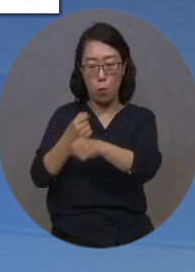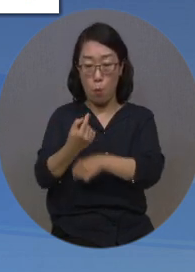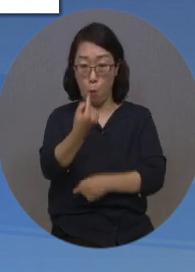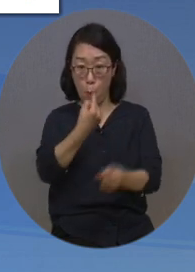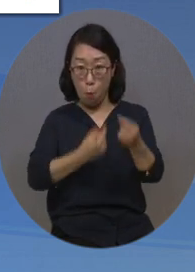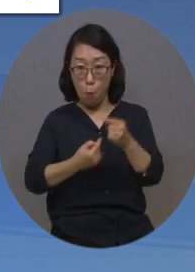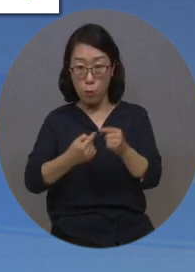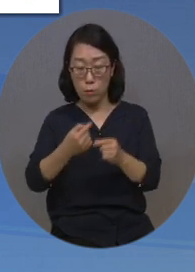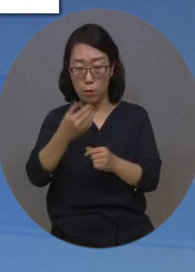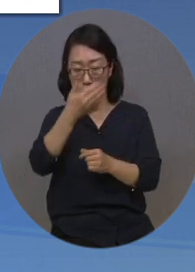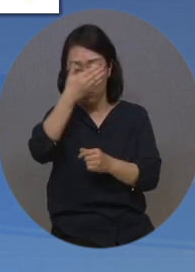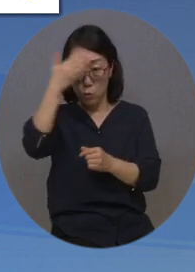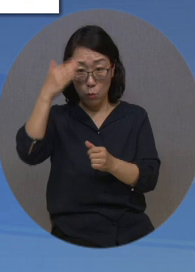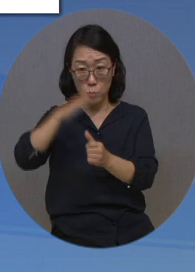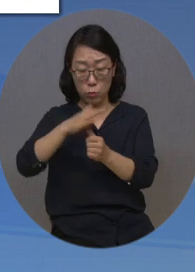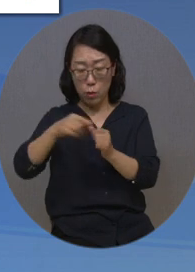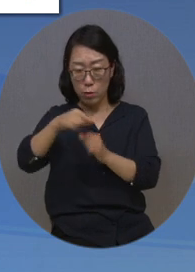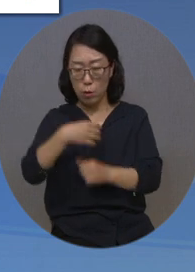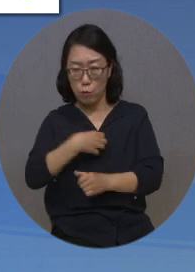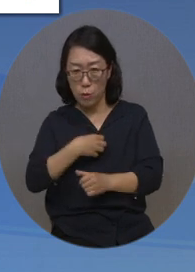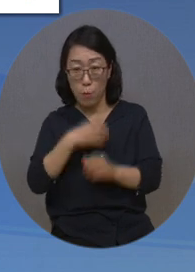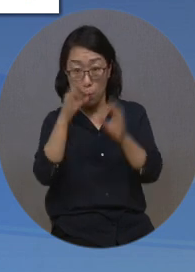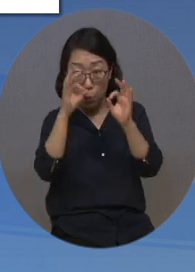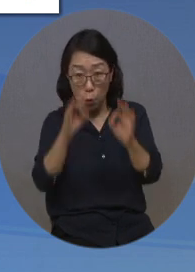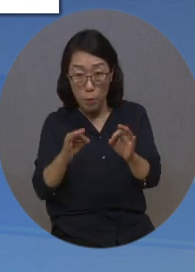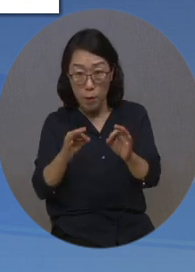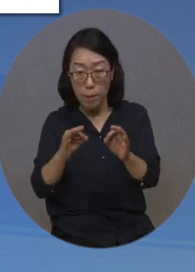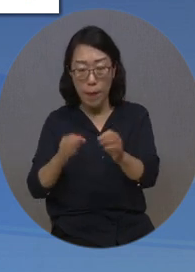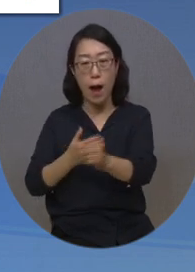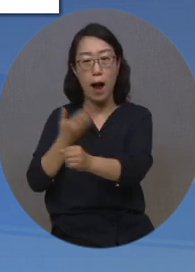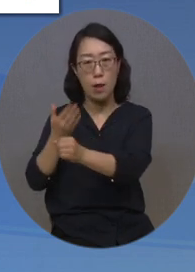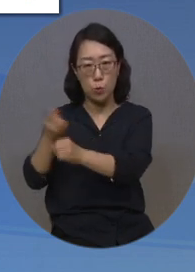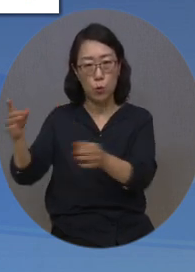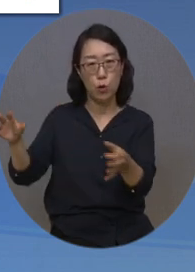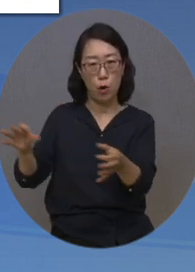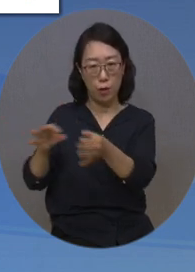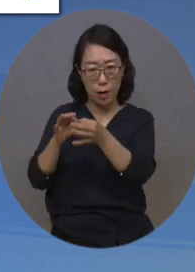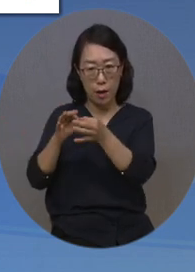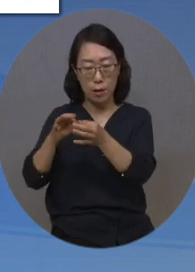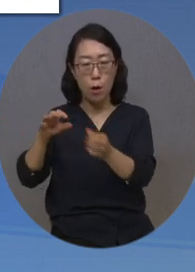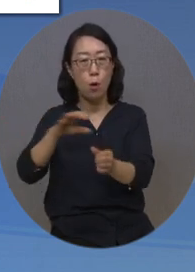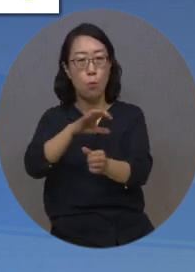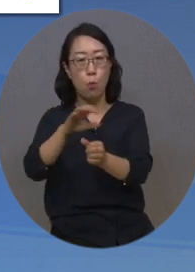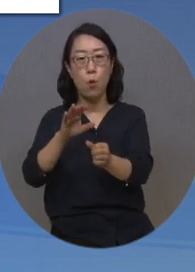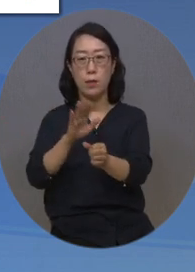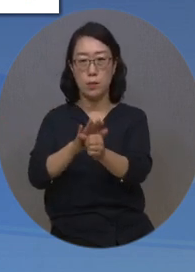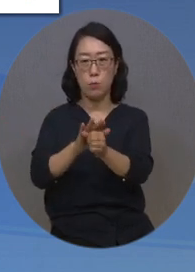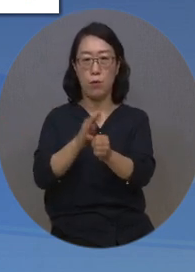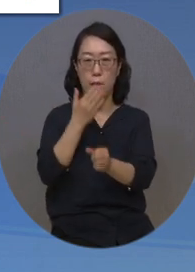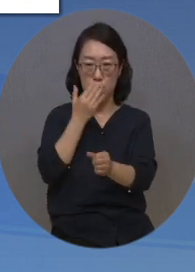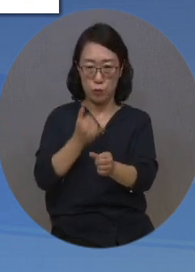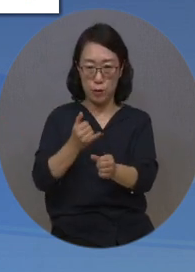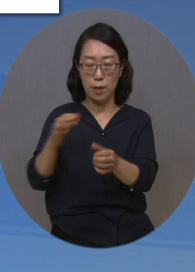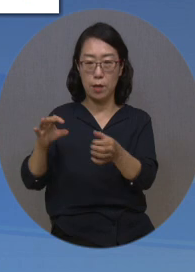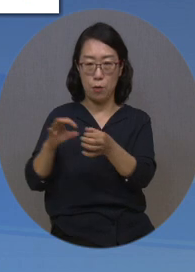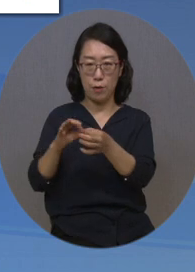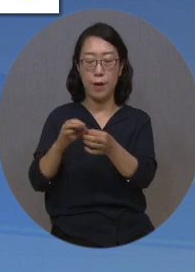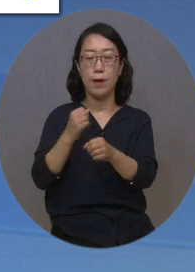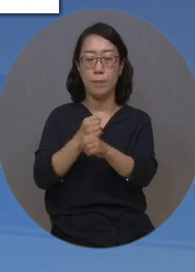위기청소년을 발견하면 청소년상담복지센터에 연계해 보호와 지원을 받도록 연계합니다.